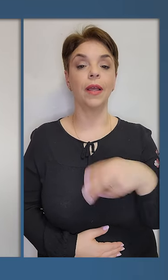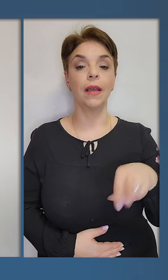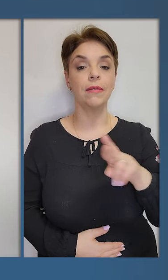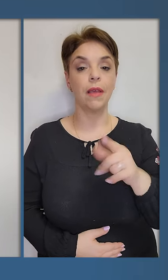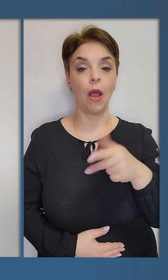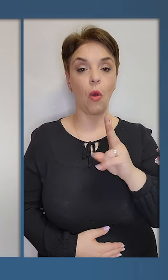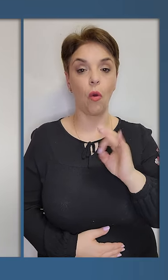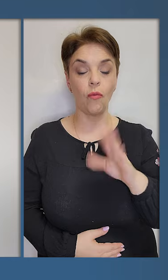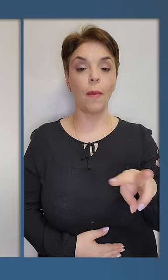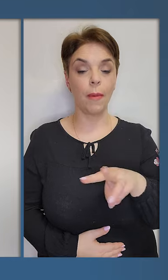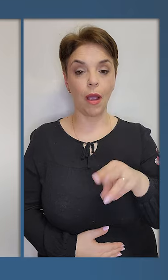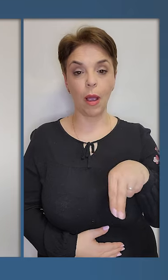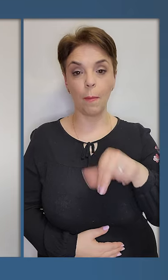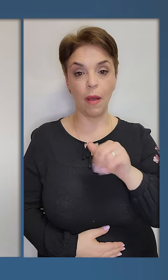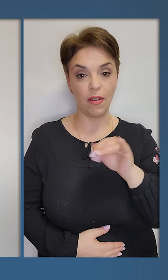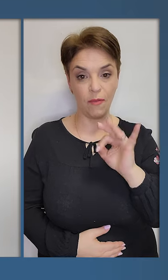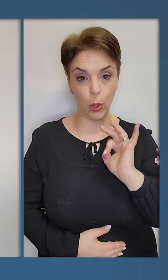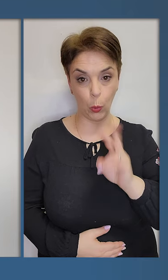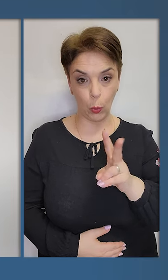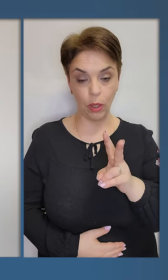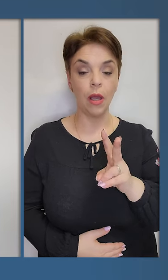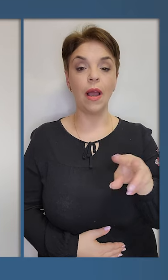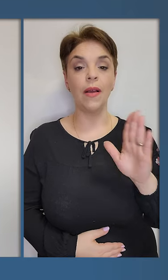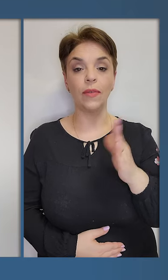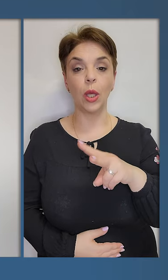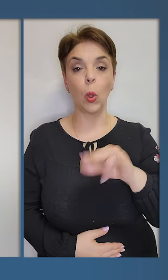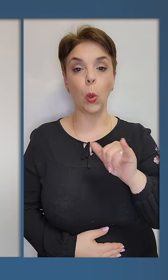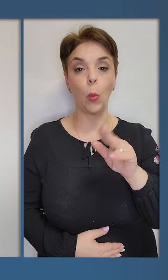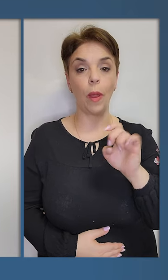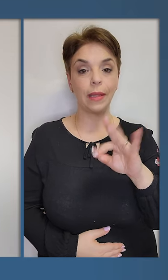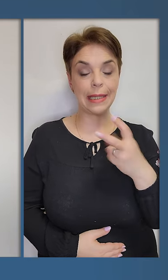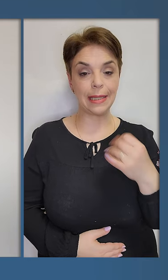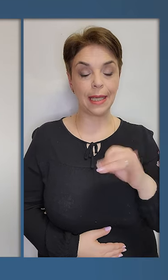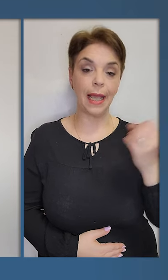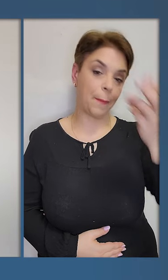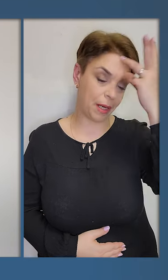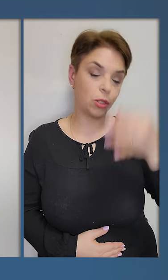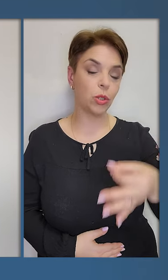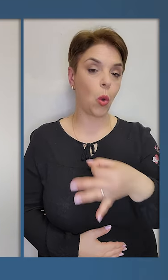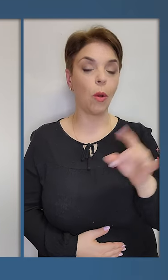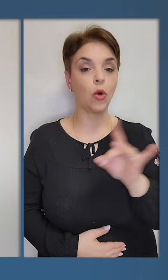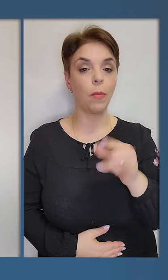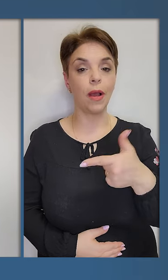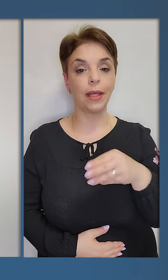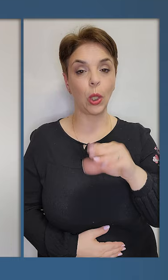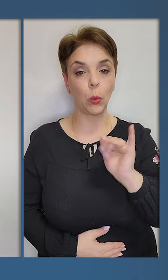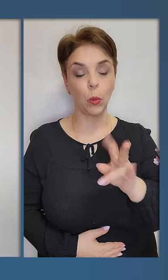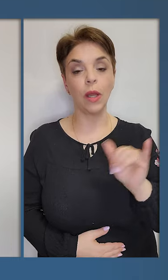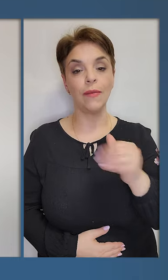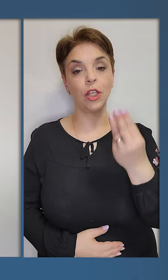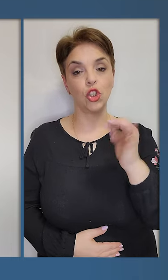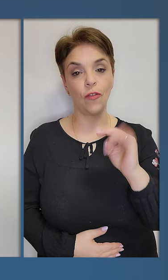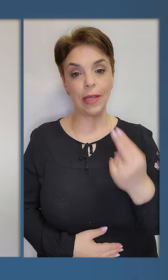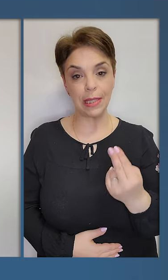Дьяков, Михайло Парфенюк, Віталій Лубяницький, Хмельницька область, Роман